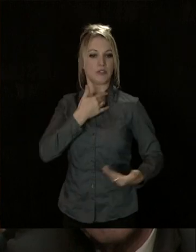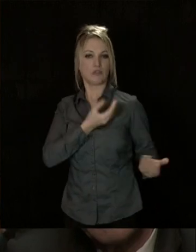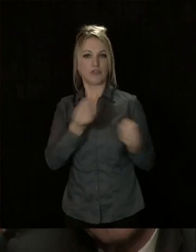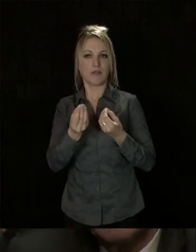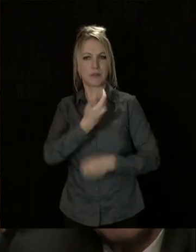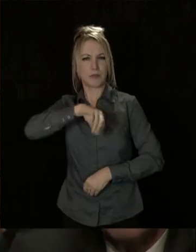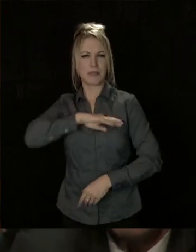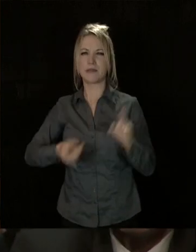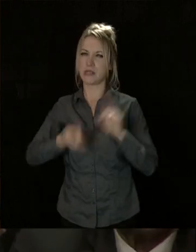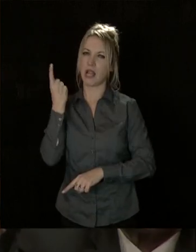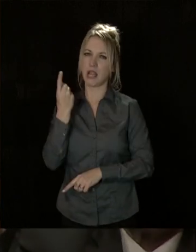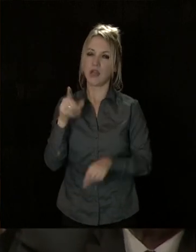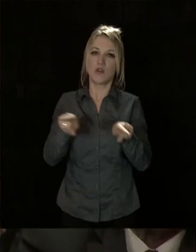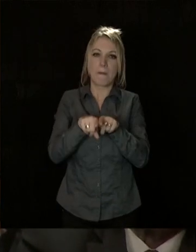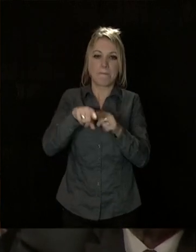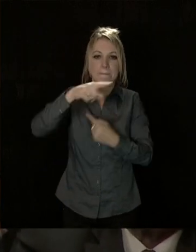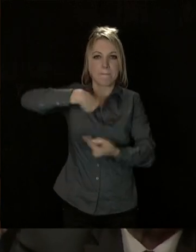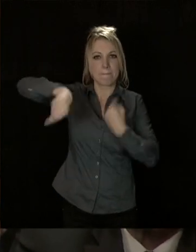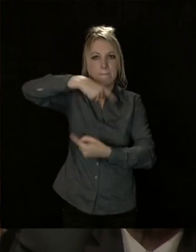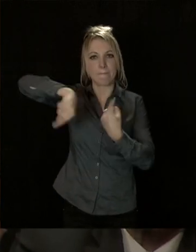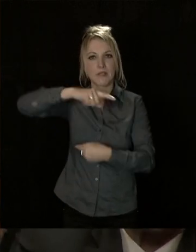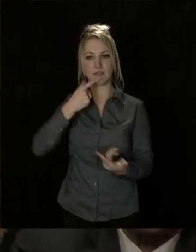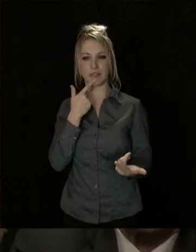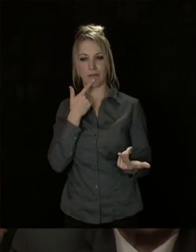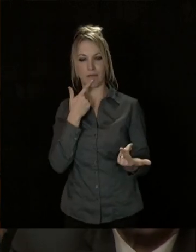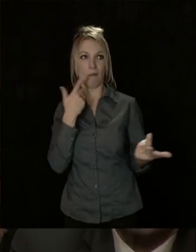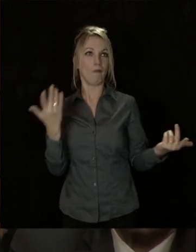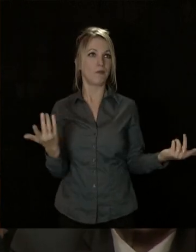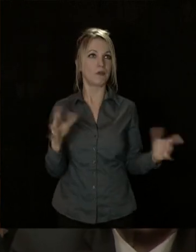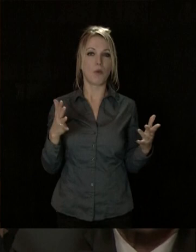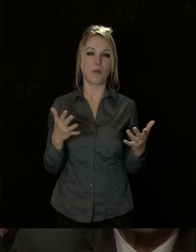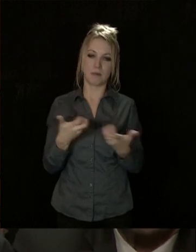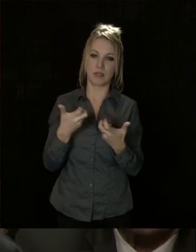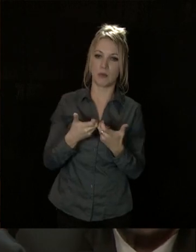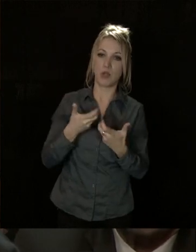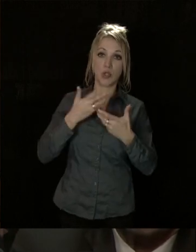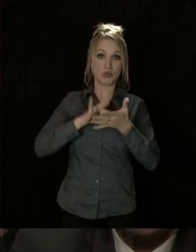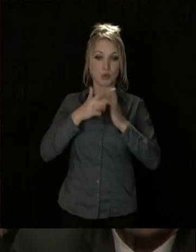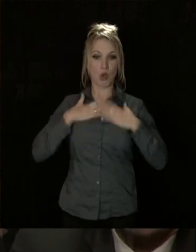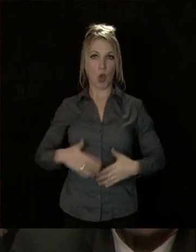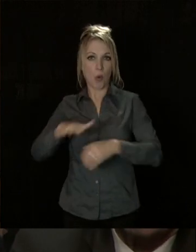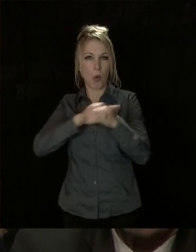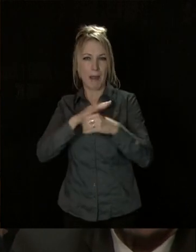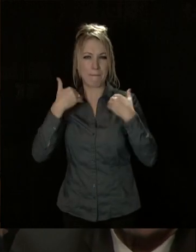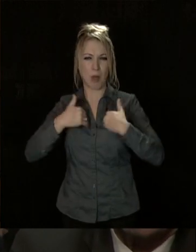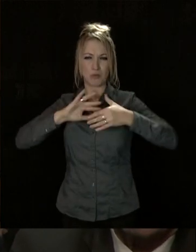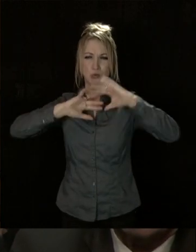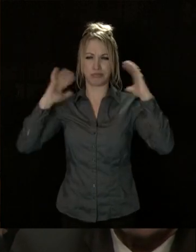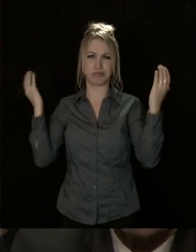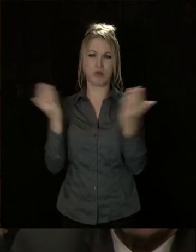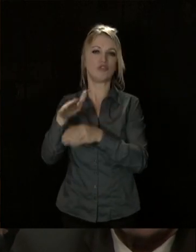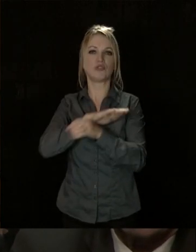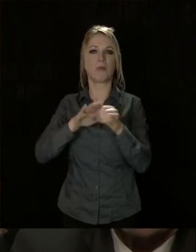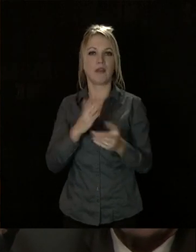particulière. C'est celle de l'irrigation. Pas n'importe quelle irrigation, celle de tout le corps, de tous ses membres, de tous ses organes.